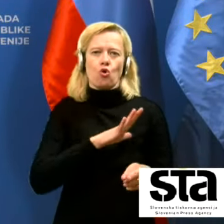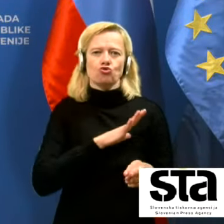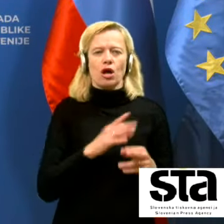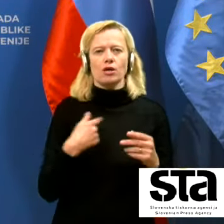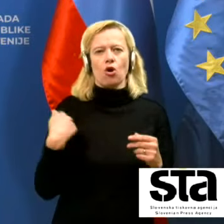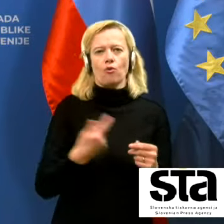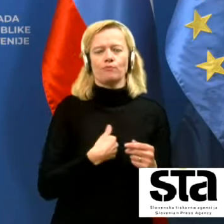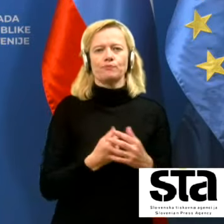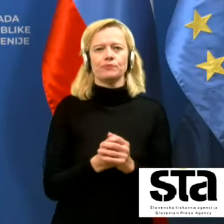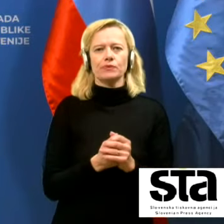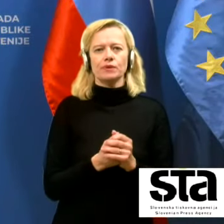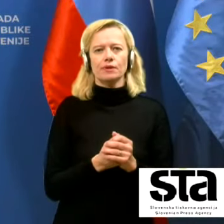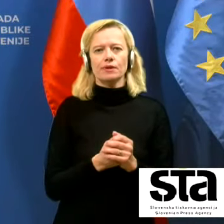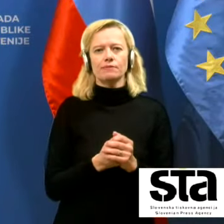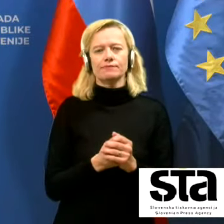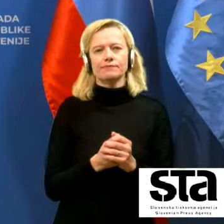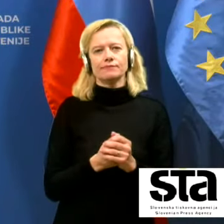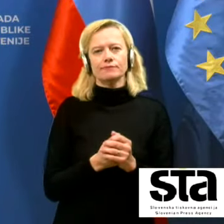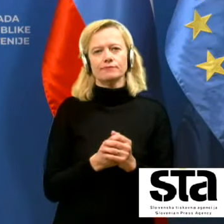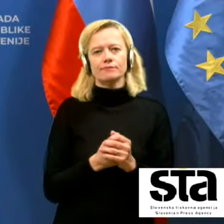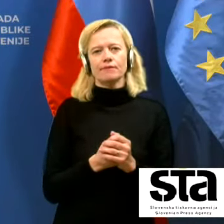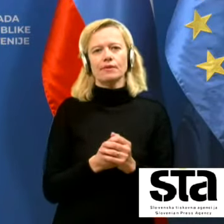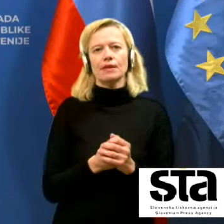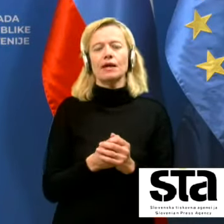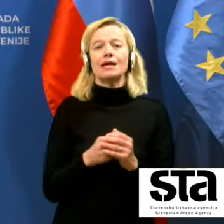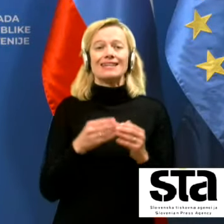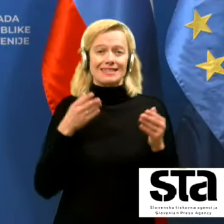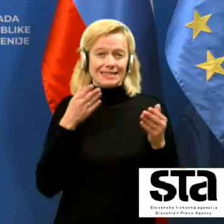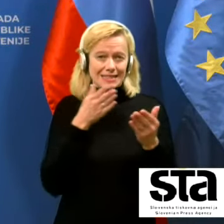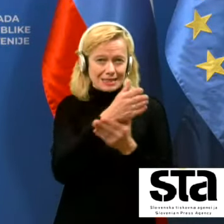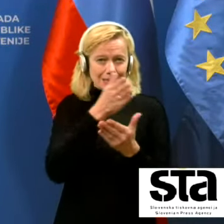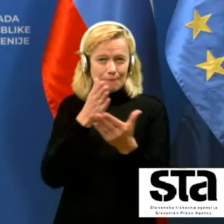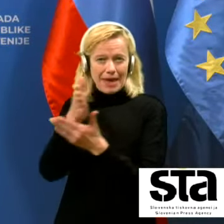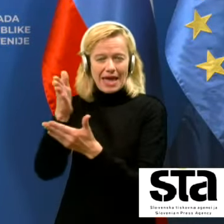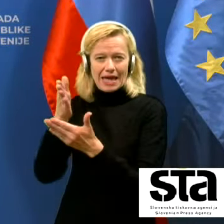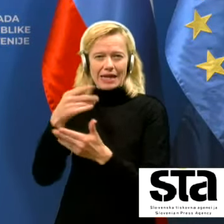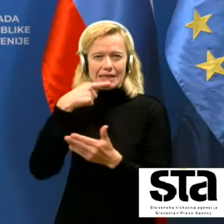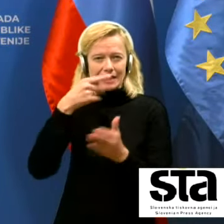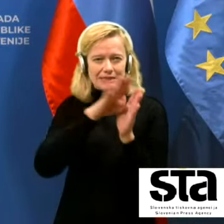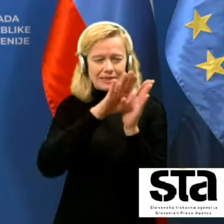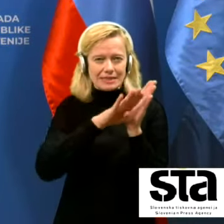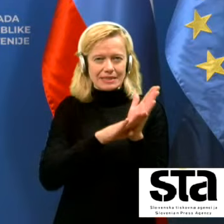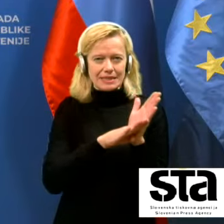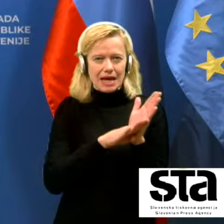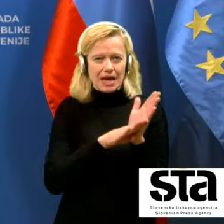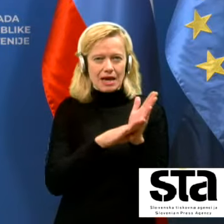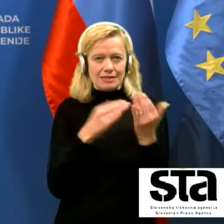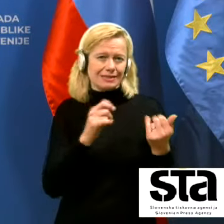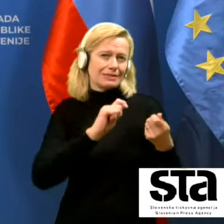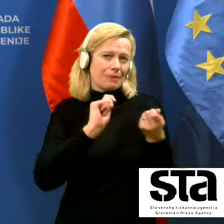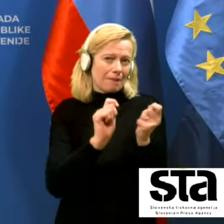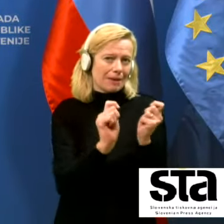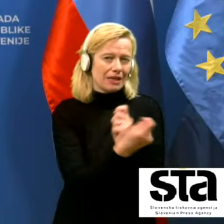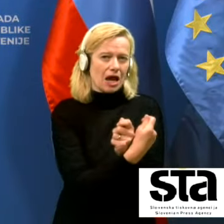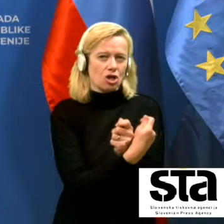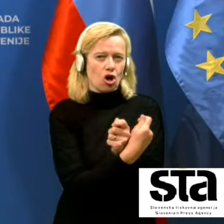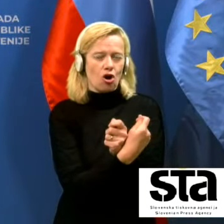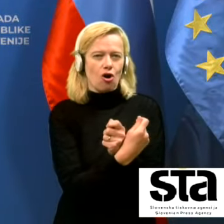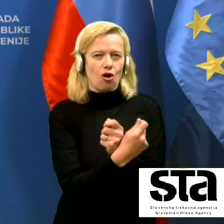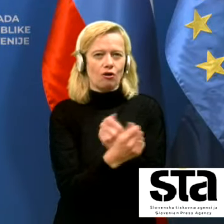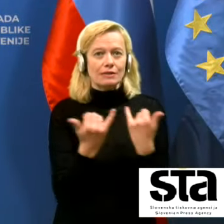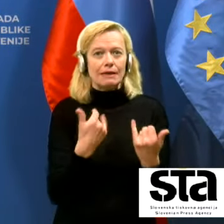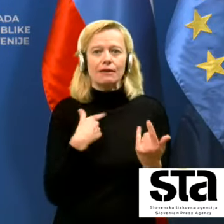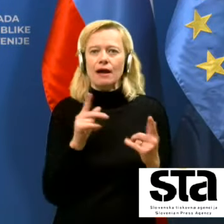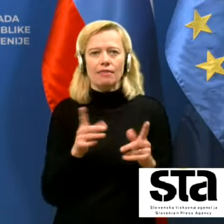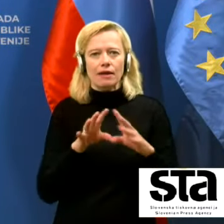Od tot sveda tudi smernice, ki se spremenjajo in tudi korak, ki smo ga naredili, ki v